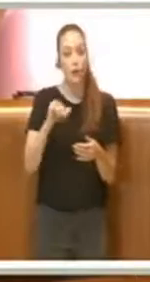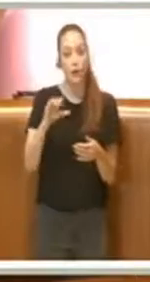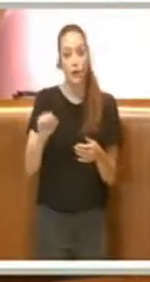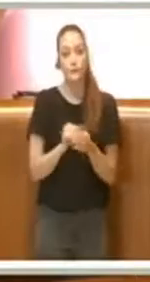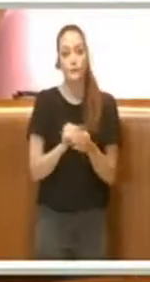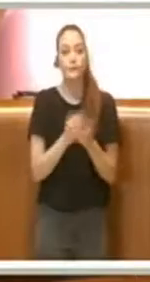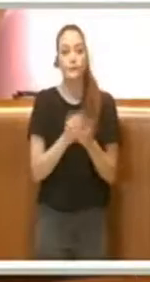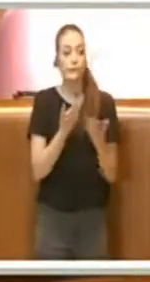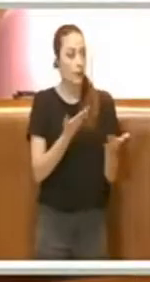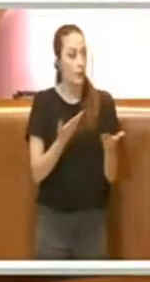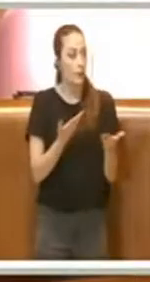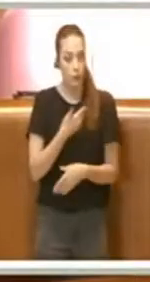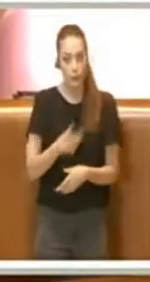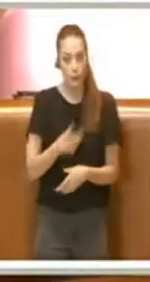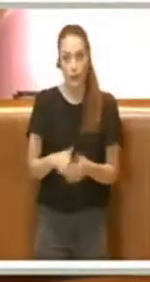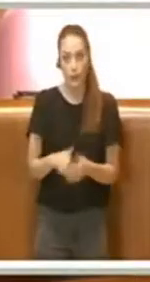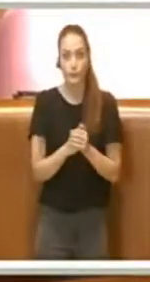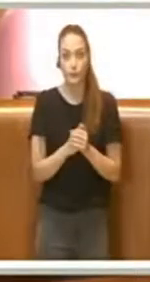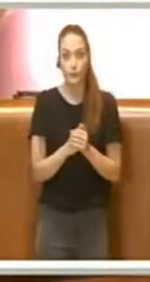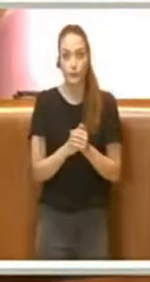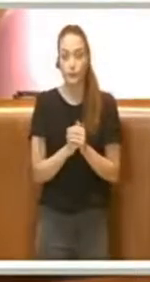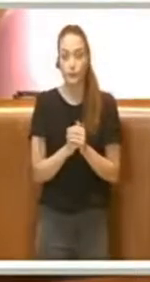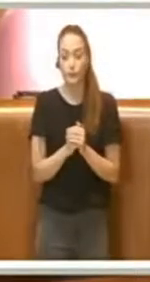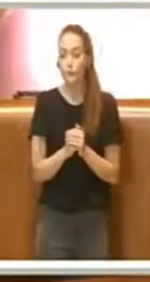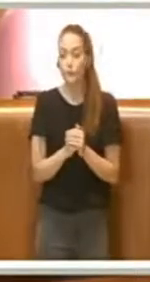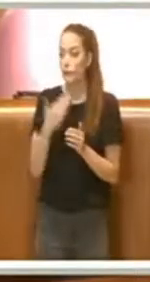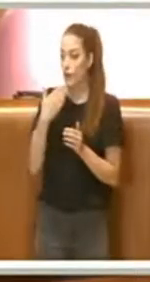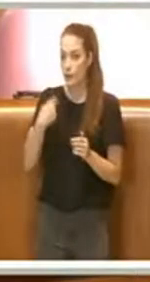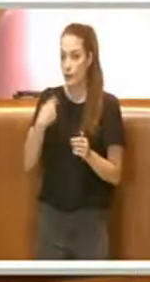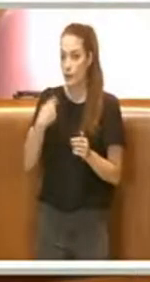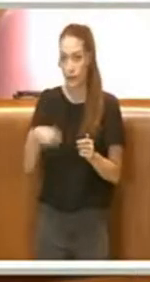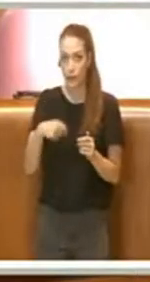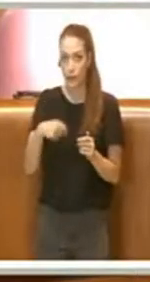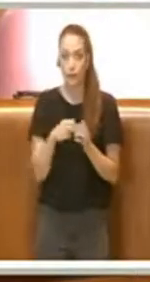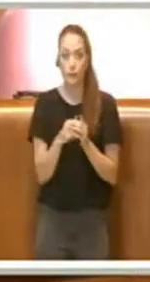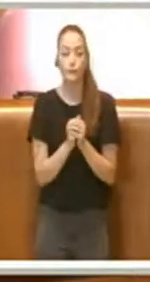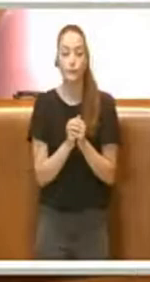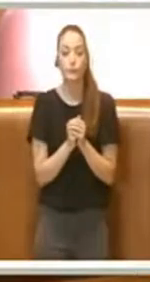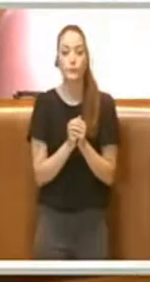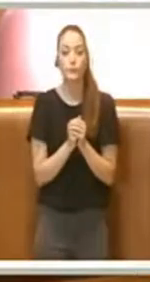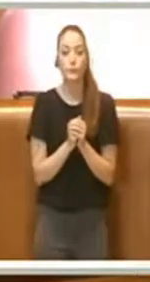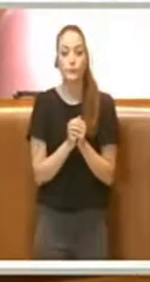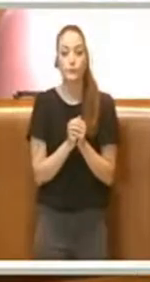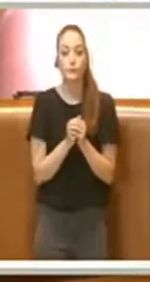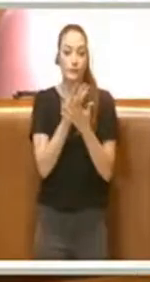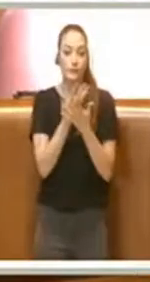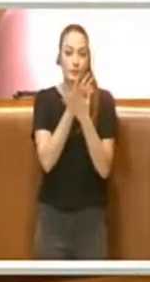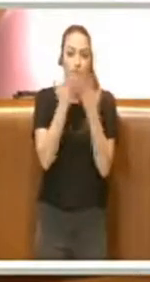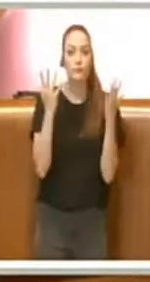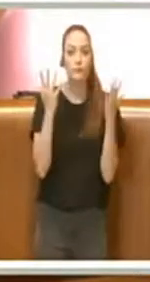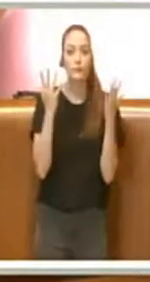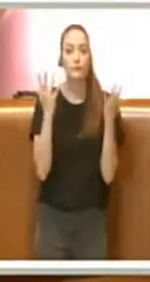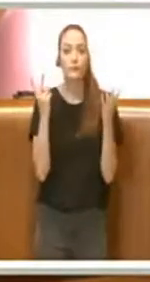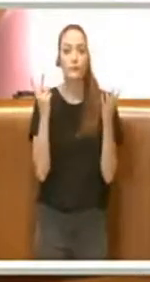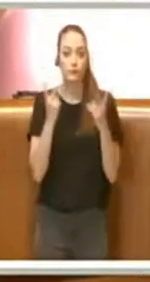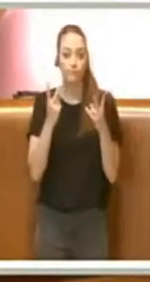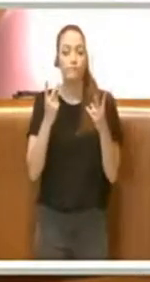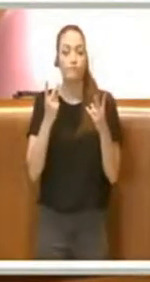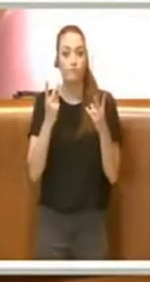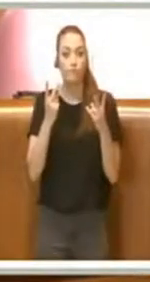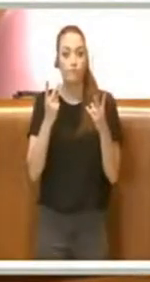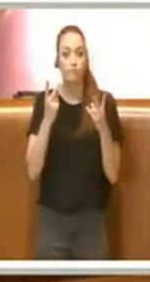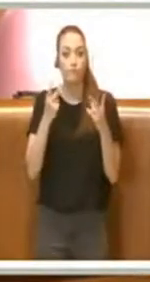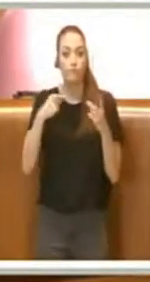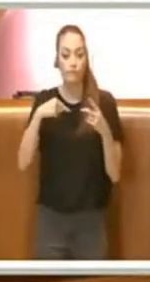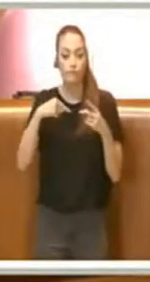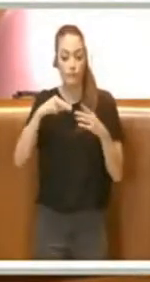Prego, Consigliere. Grazie, Presidente. Ovviamente, avendo presentato un